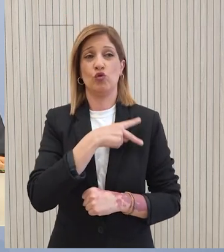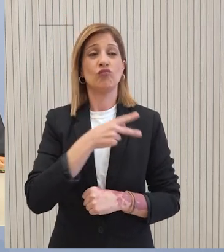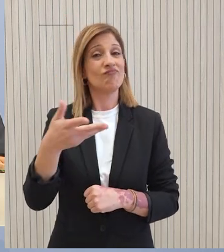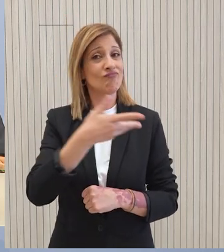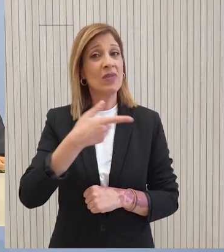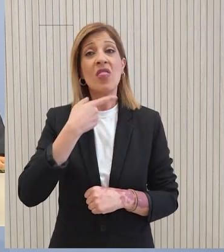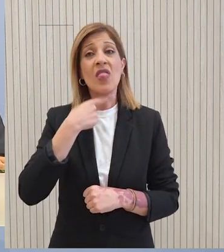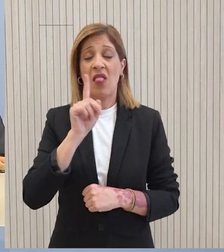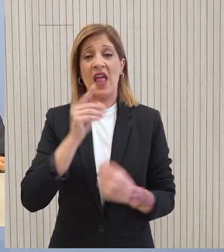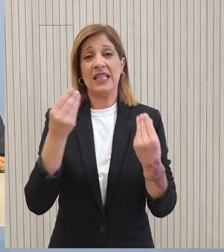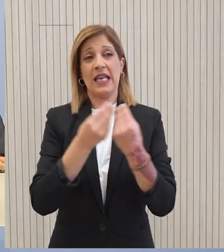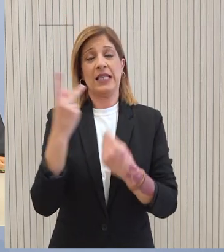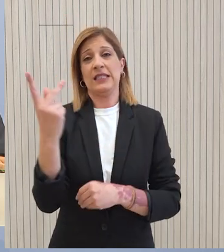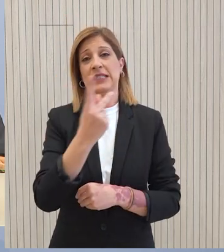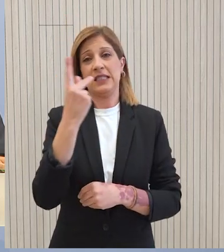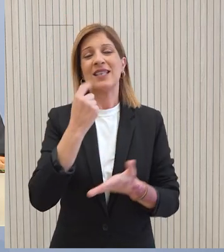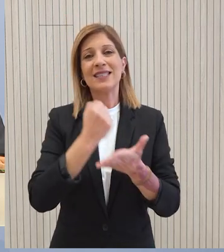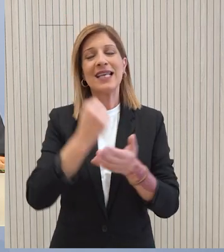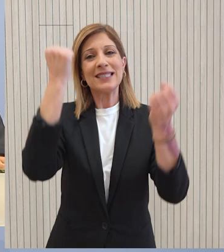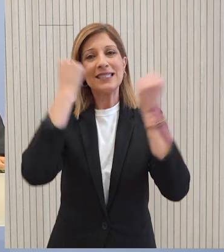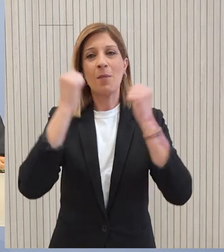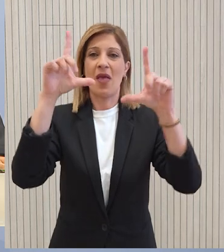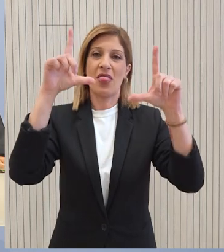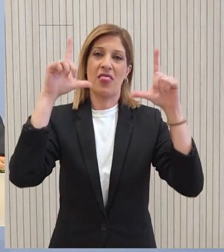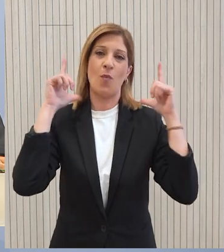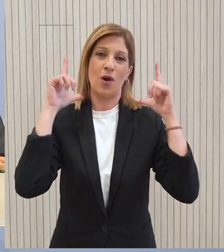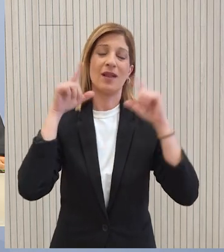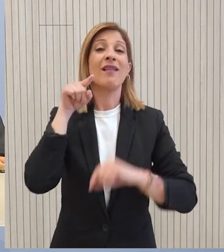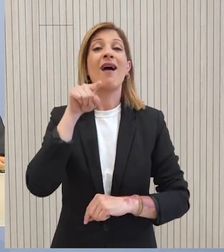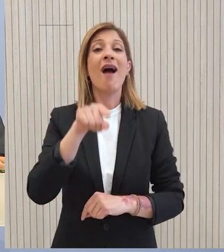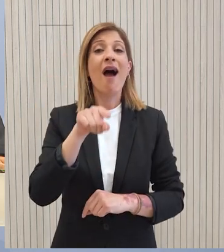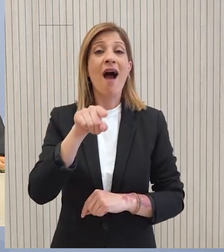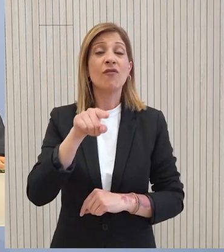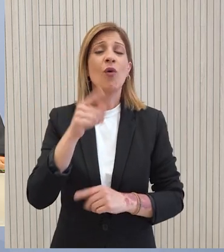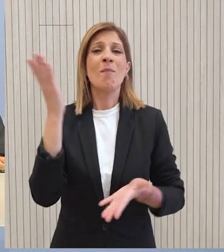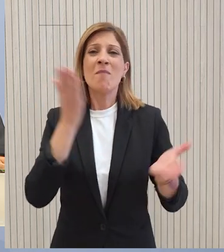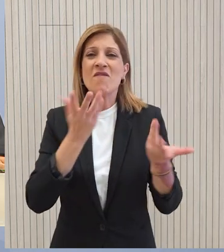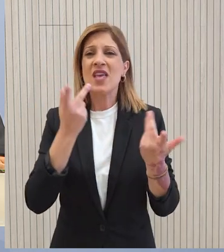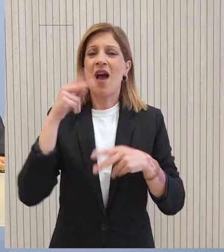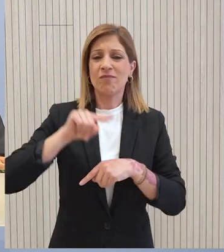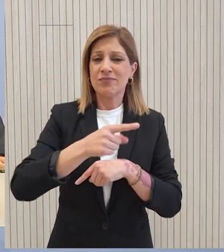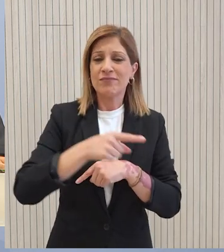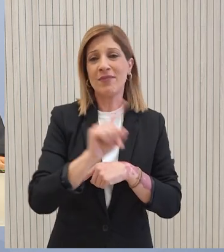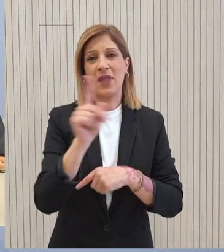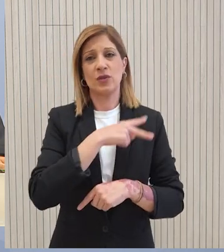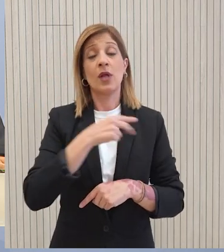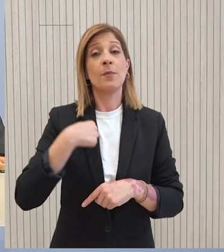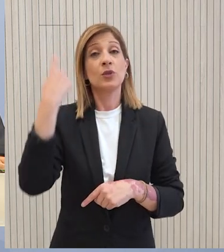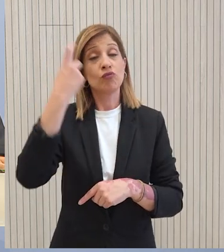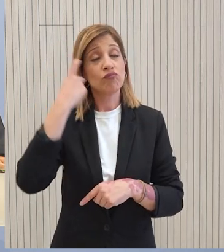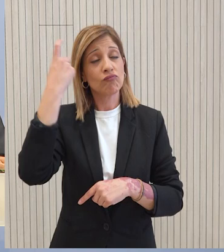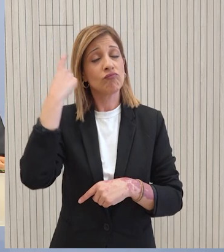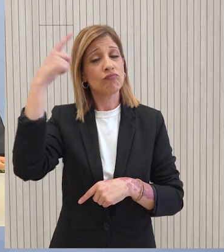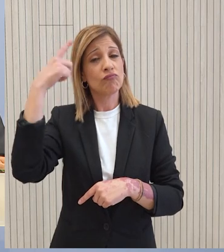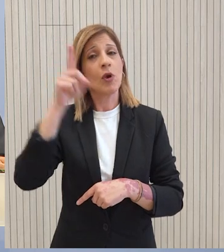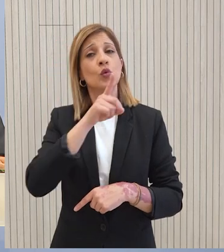καμία θέση στην κοινωνία μας και υπονομεύουν τη δημοκρατία. Τίποτα δεν μπορεί να δικαιολογήσει την βία ή τέτοιες επιθέσεις. Οι σκέψεις μας, όπως ανέφερε και